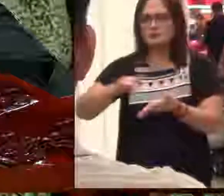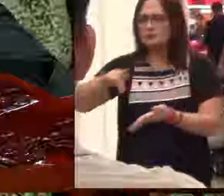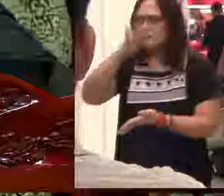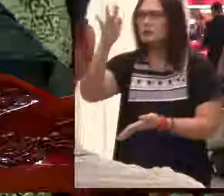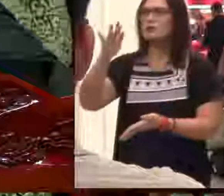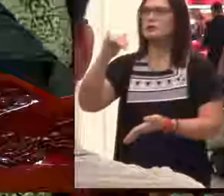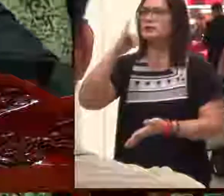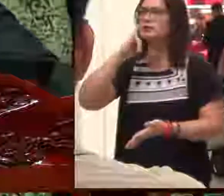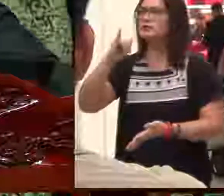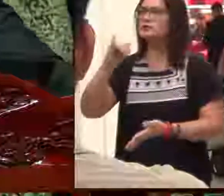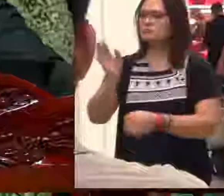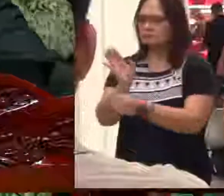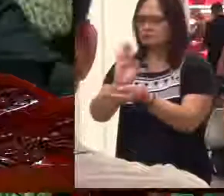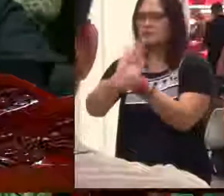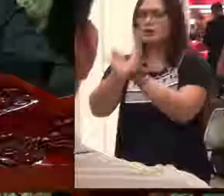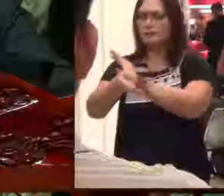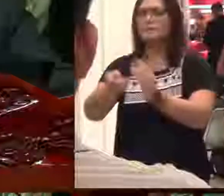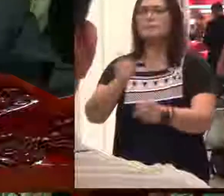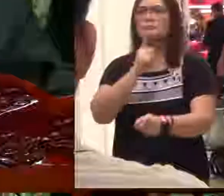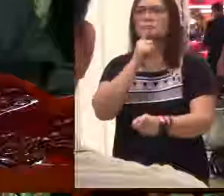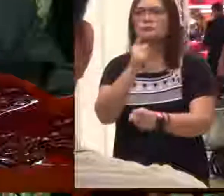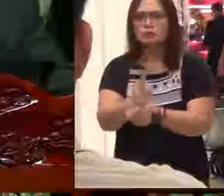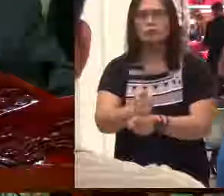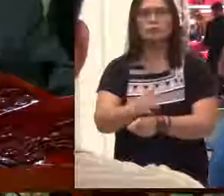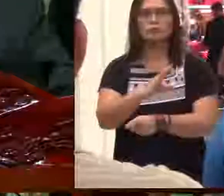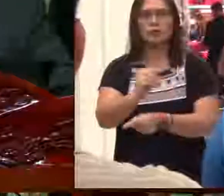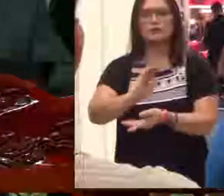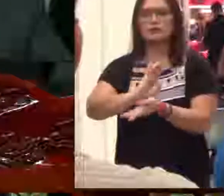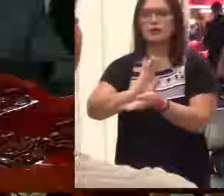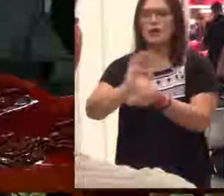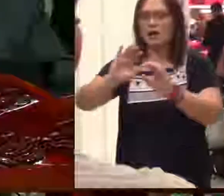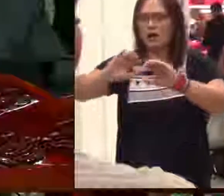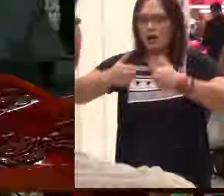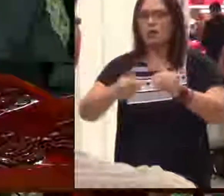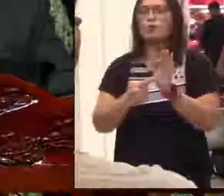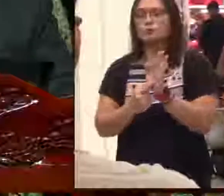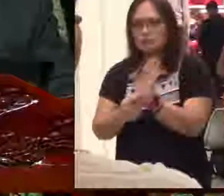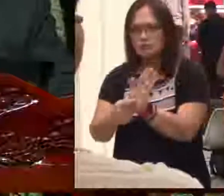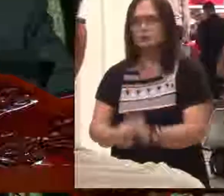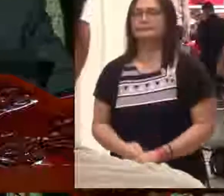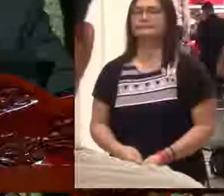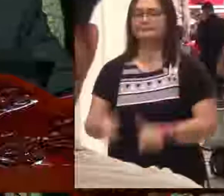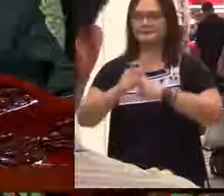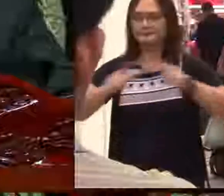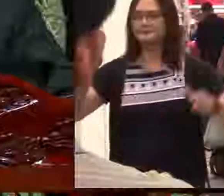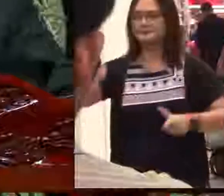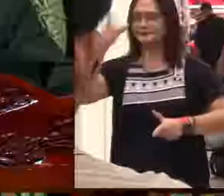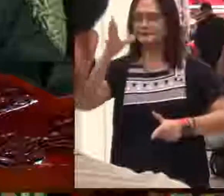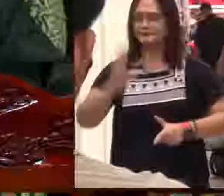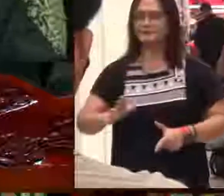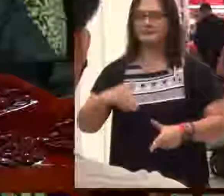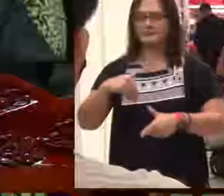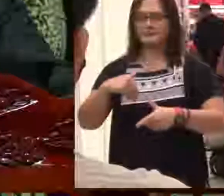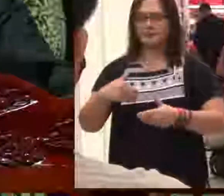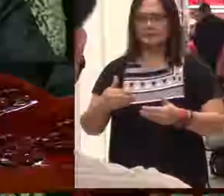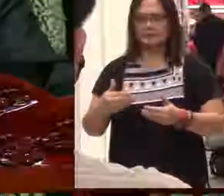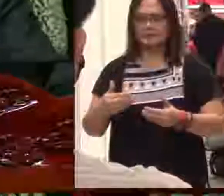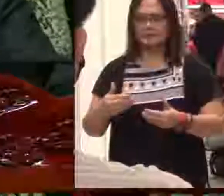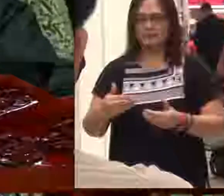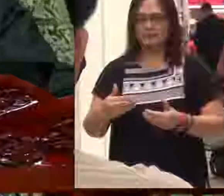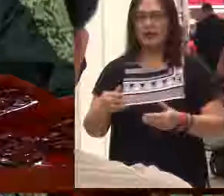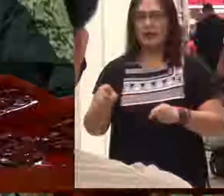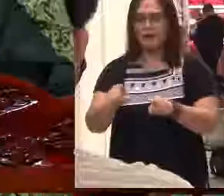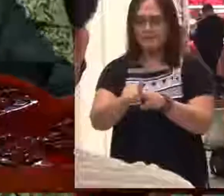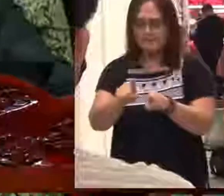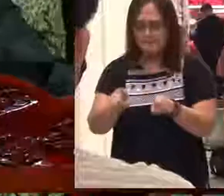nagiging totoo at kung paano ito'y namamanifest. Dakilang Diyos sa aming pong pagdaku sa iyong salita.